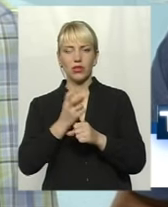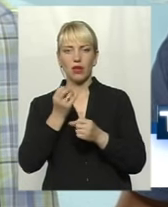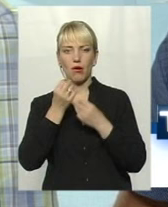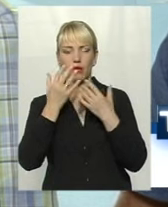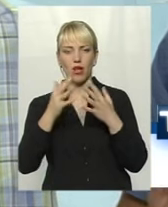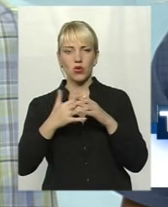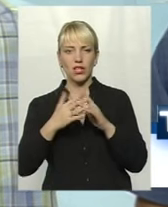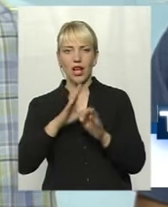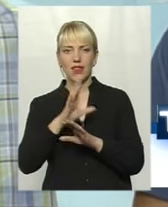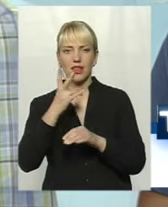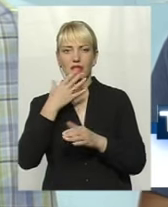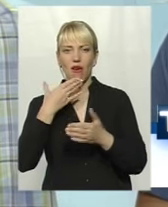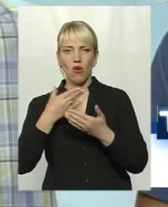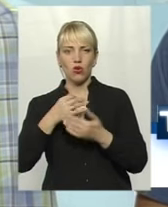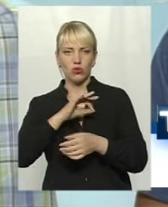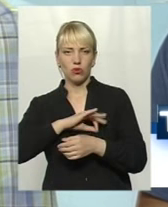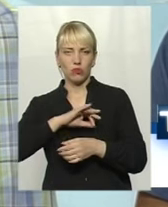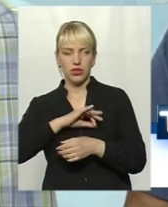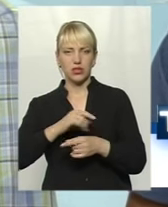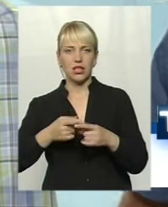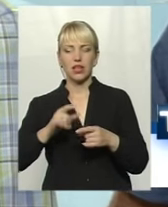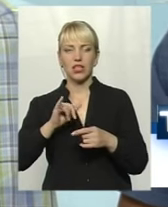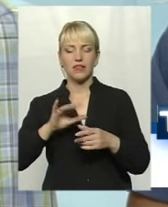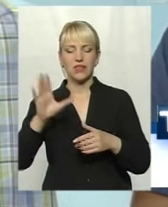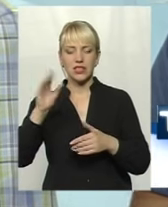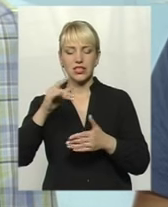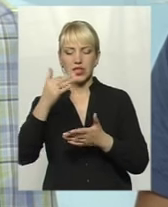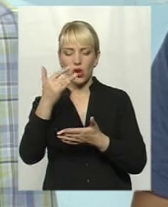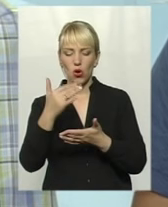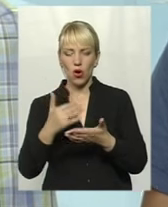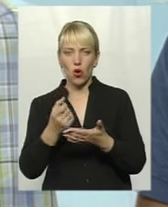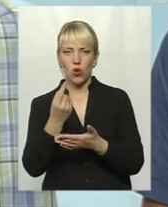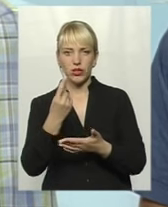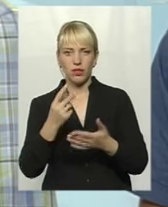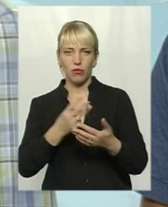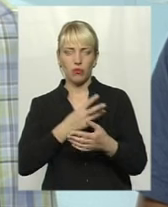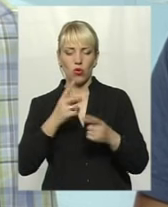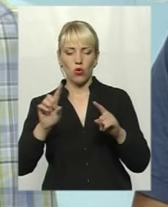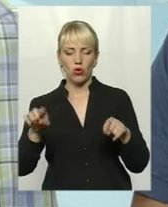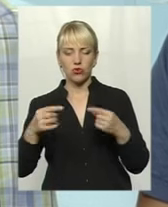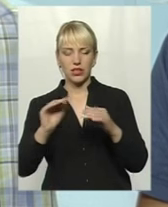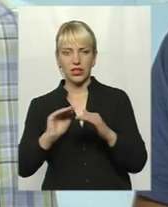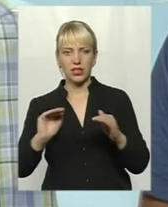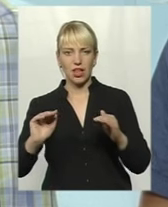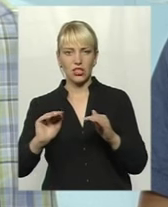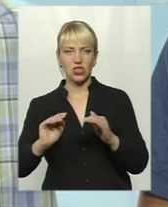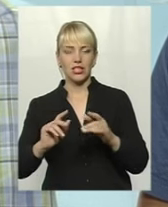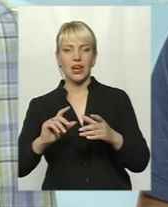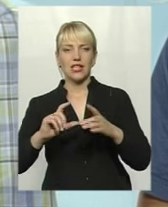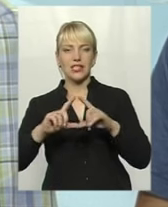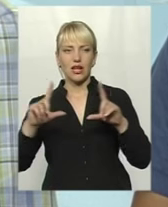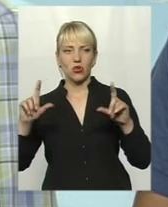далі виклав ось ці 11 побажань. Організувати дитячий садочок, ремонт заміни